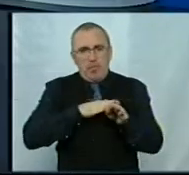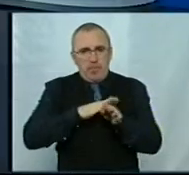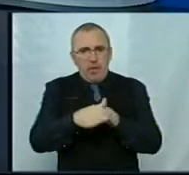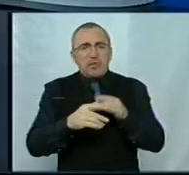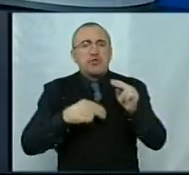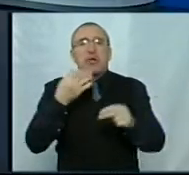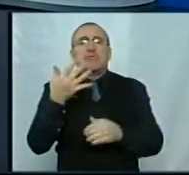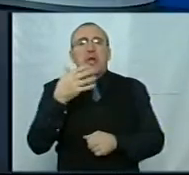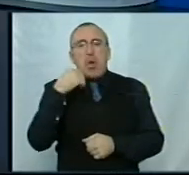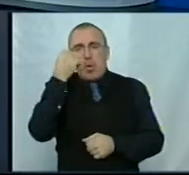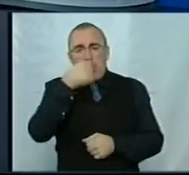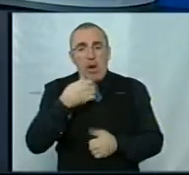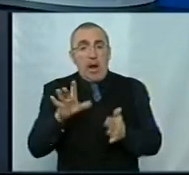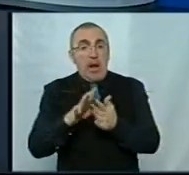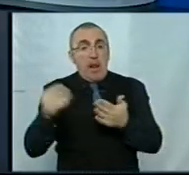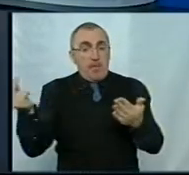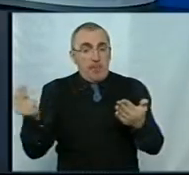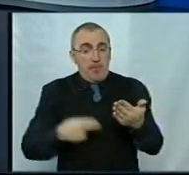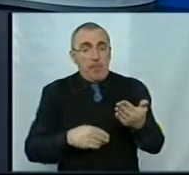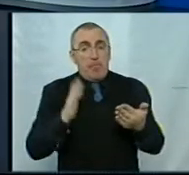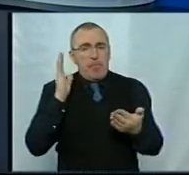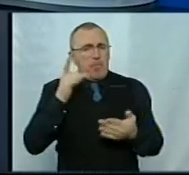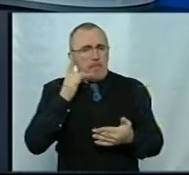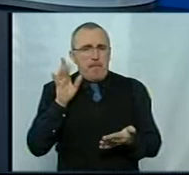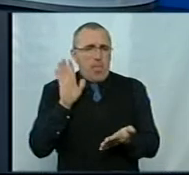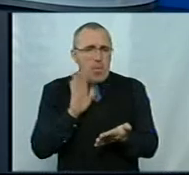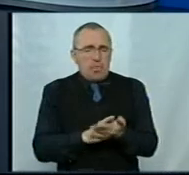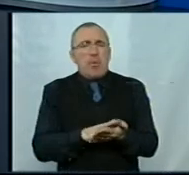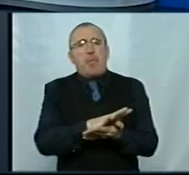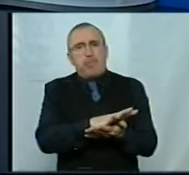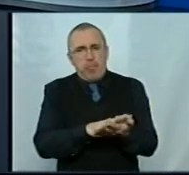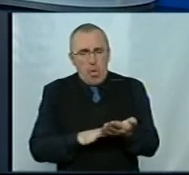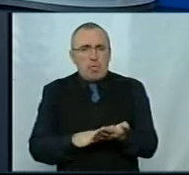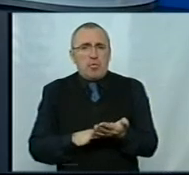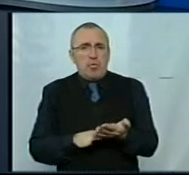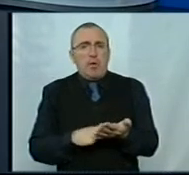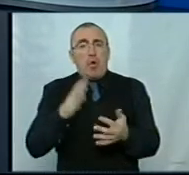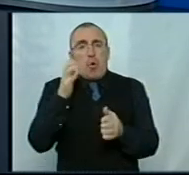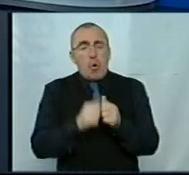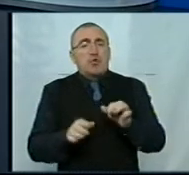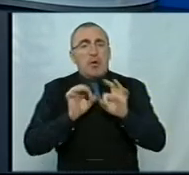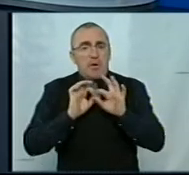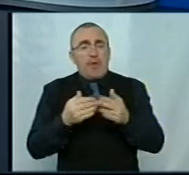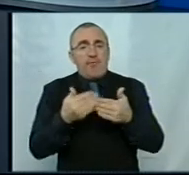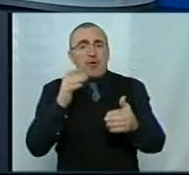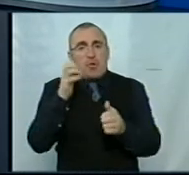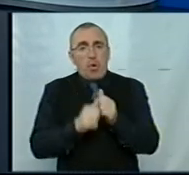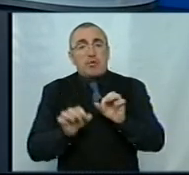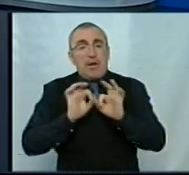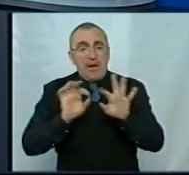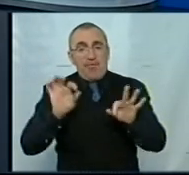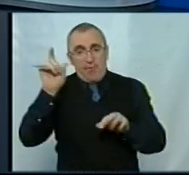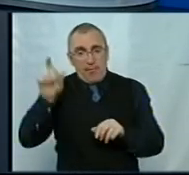років? Але, принаймні, електронні підписи у нас не перебувають. Постійно продовжуватися, скільки кожна інформація від кожного пацієнта буде